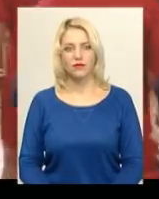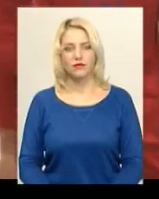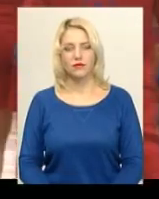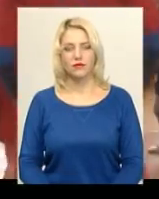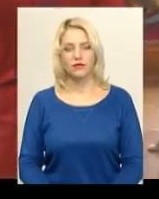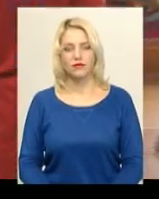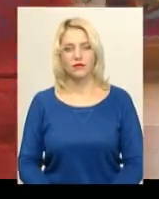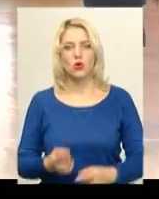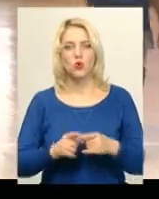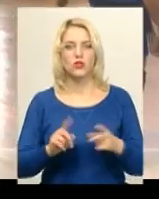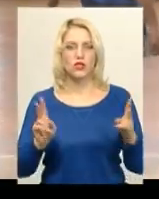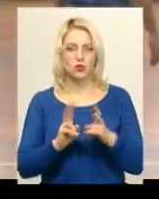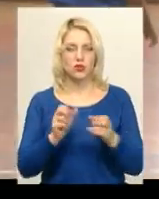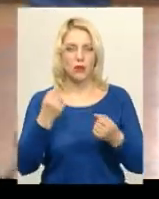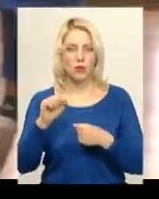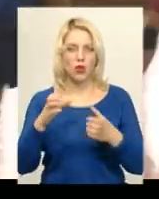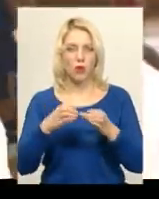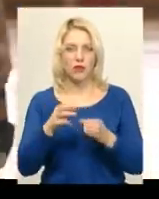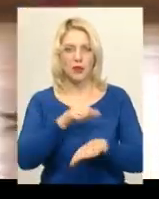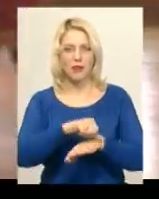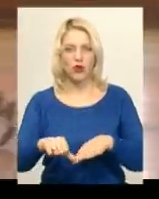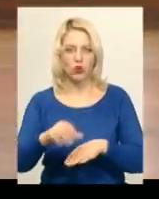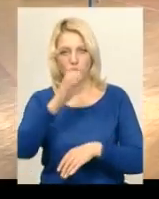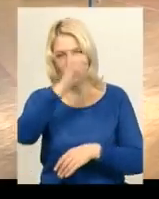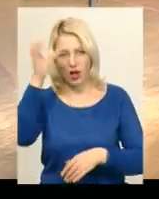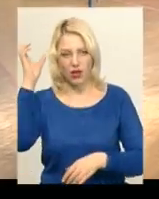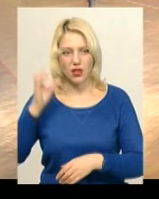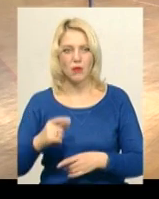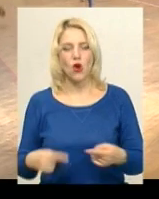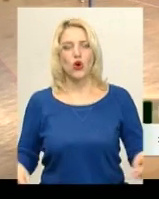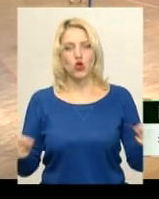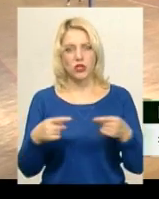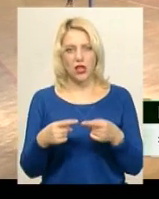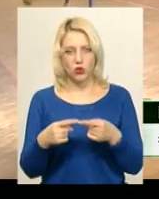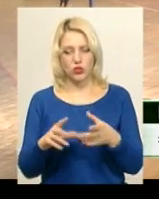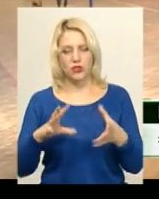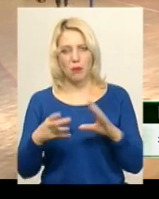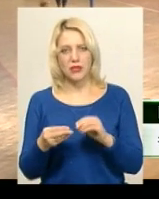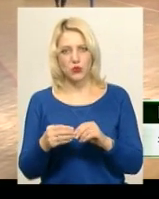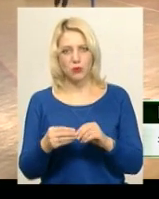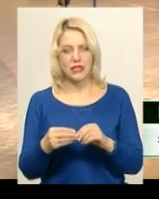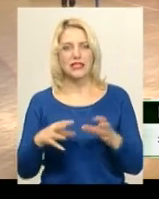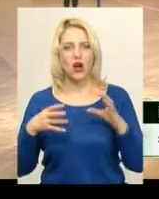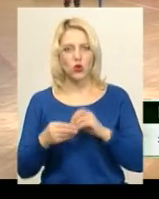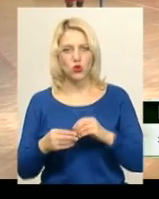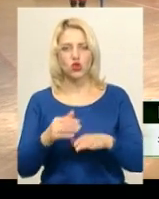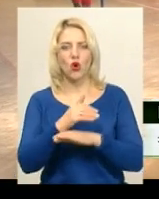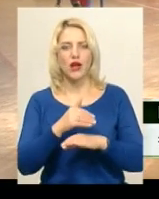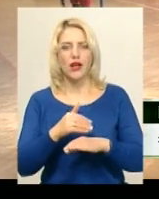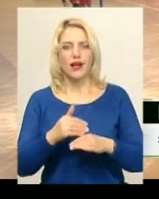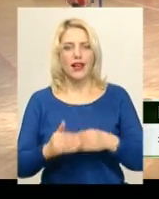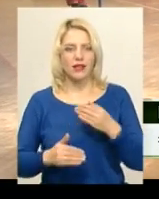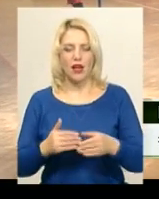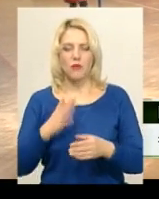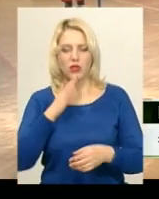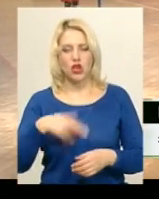У цій зустрічі перемогла команда прикордонної академії. Остаточні підсумки заключного етапу нашої «Динаміади